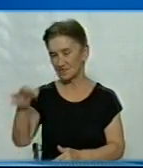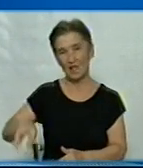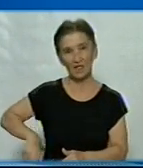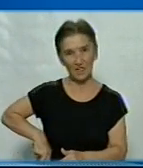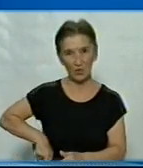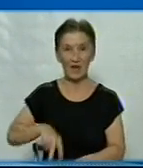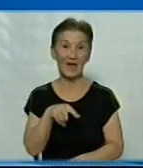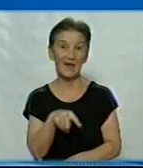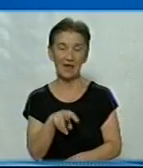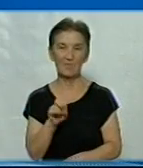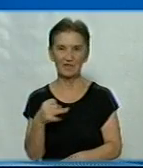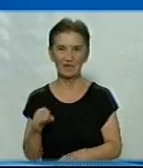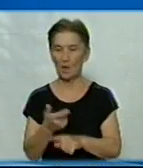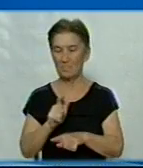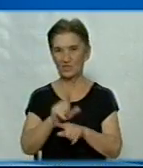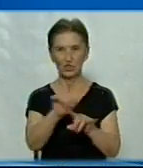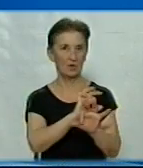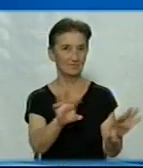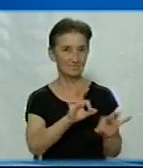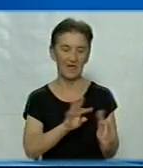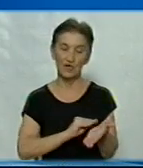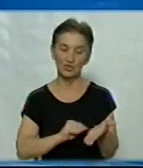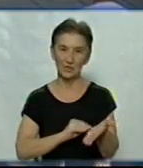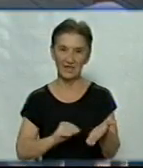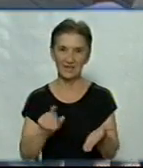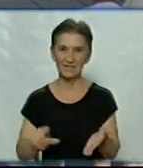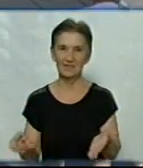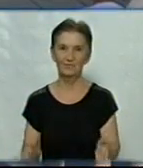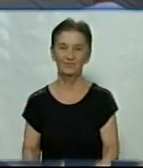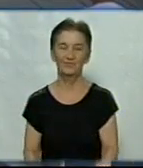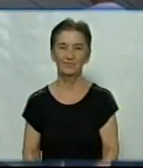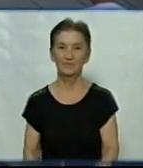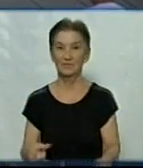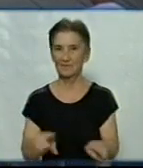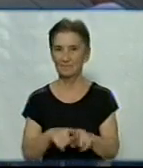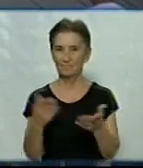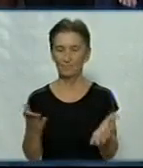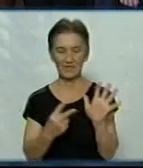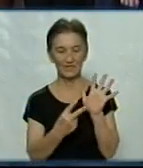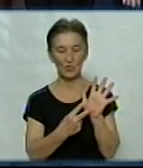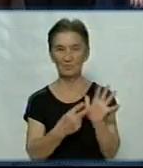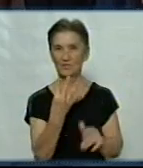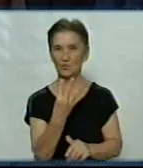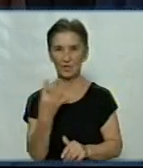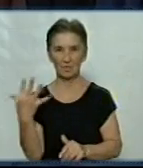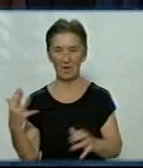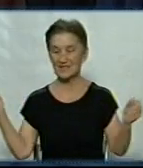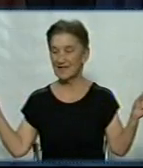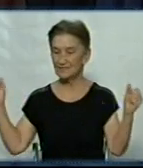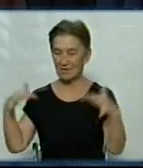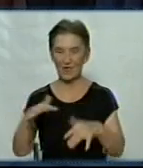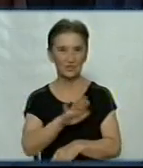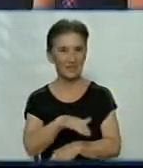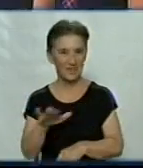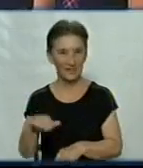Лілія Матяшова. Більше розповість Олена Жикалова. Ось так о 7.45 у дворі школи збираються діти з батьками